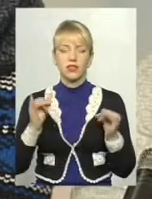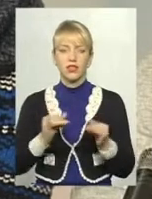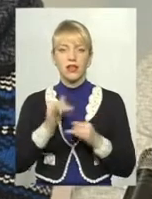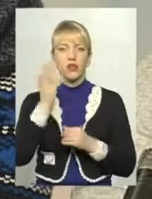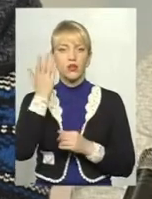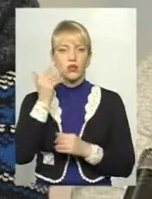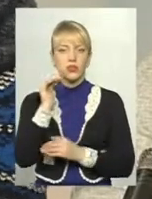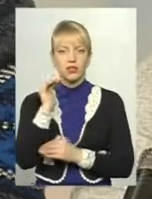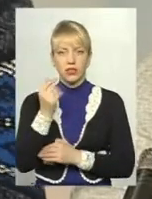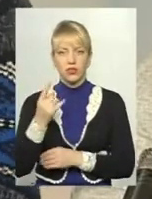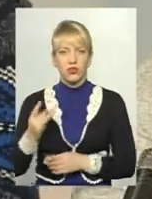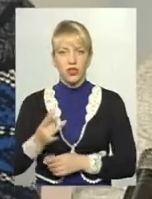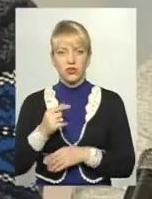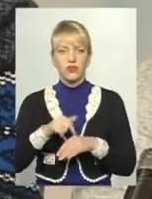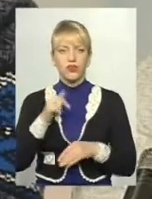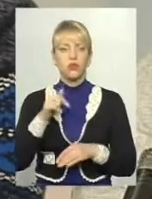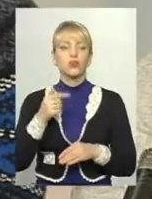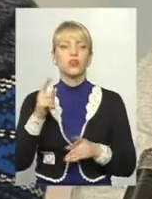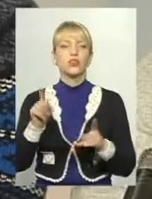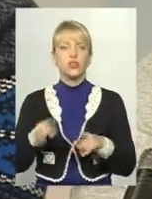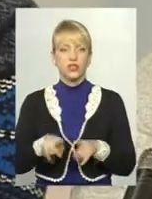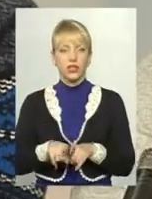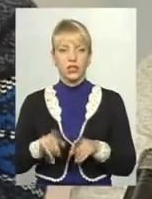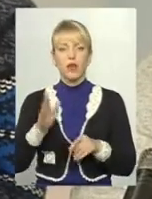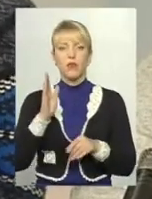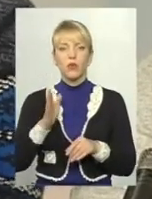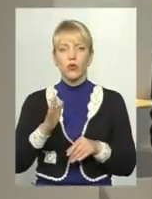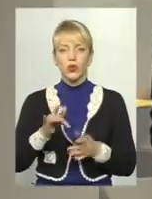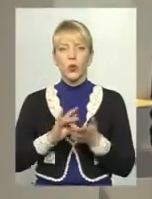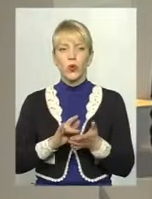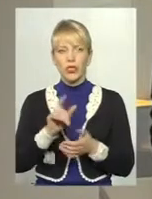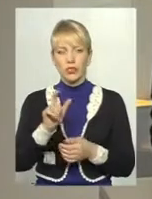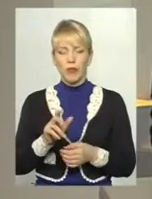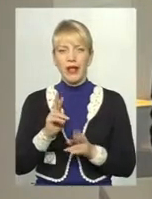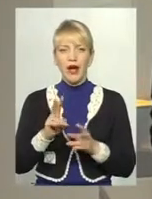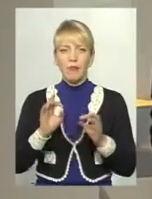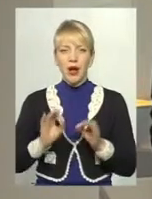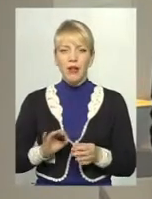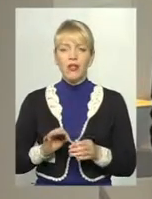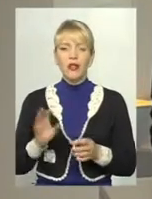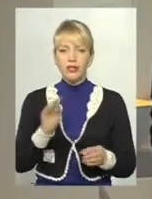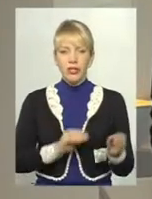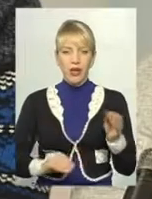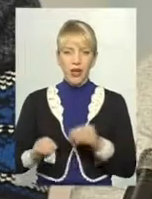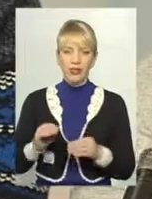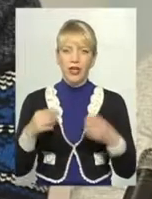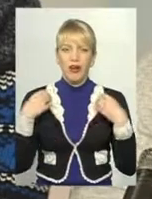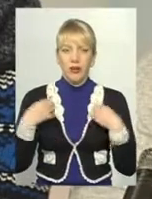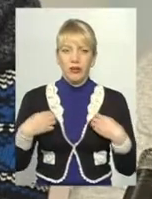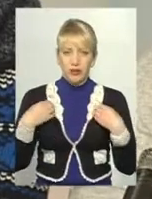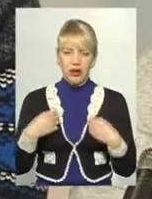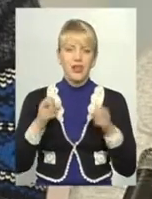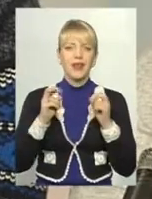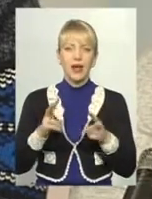І коли дитина один раз відчула, що таке бути туристом, як правильно скласти рюкзак, як правильно